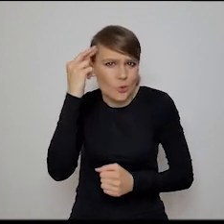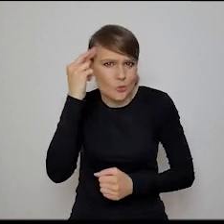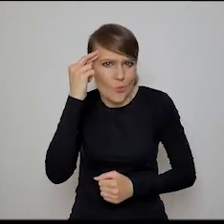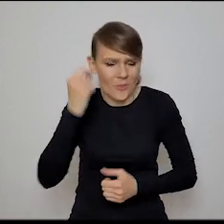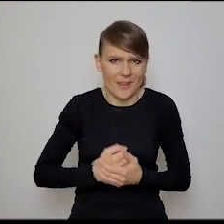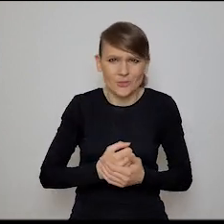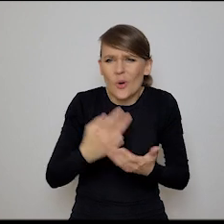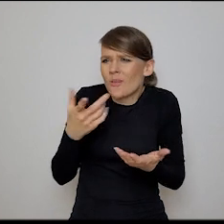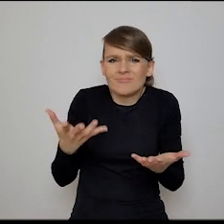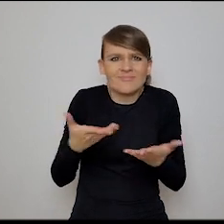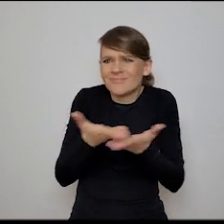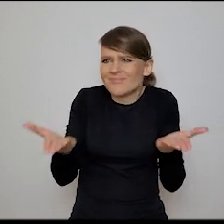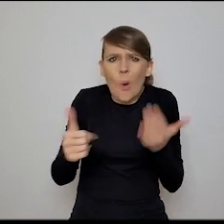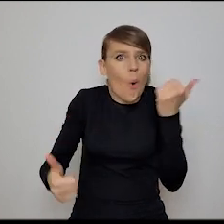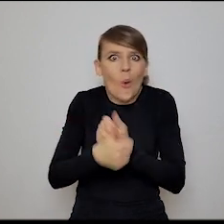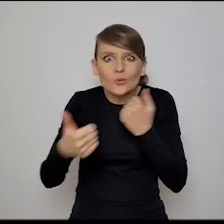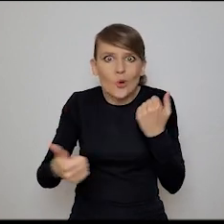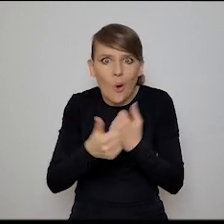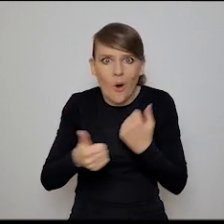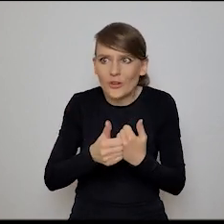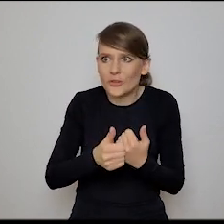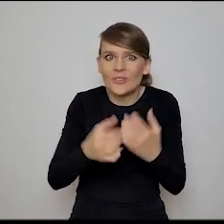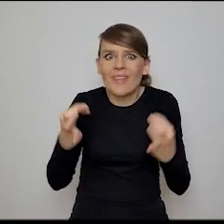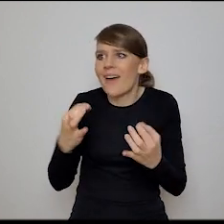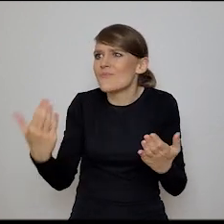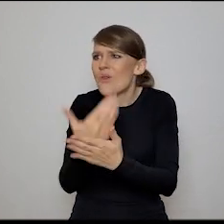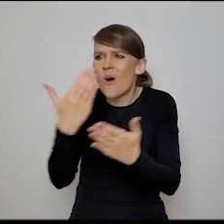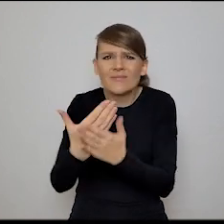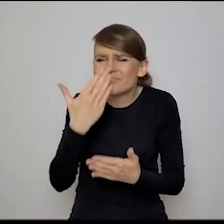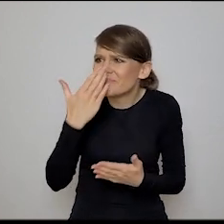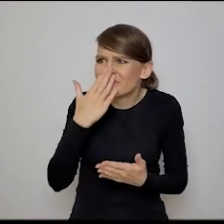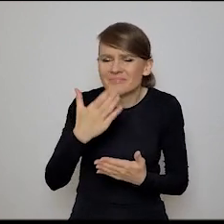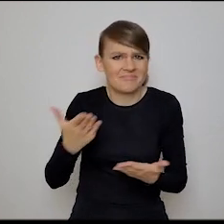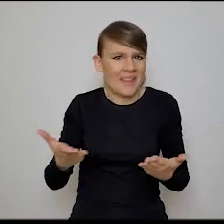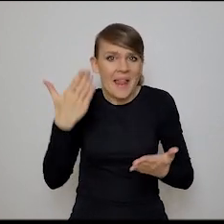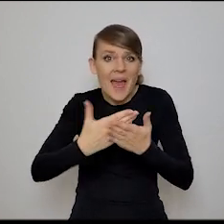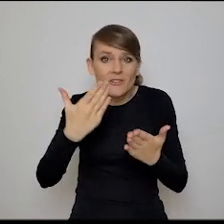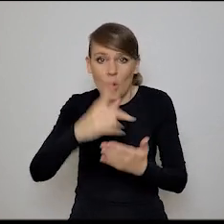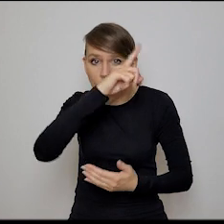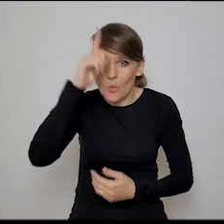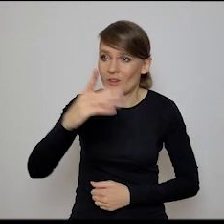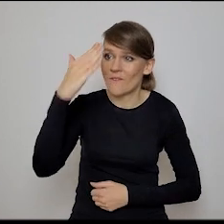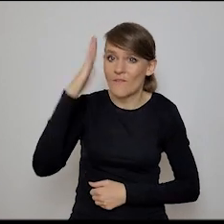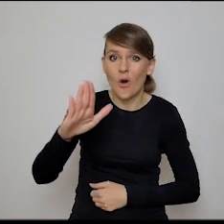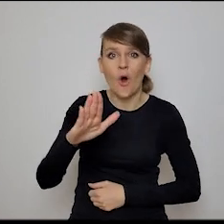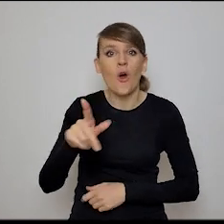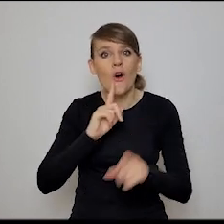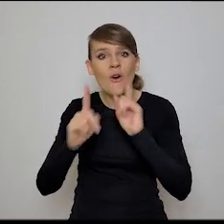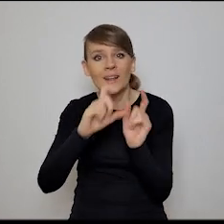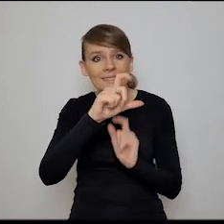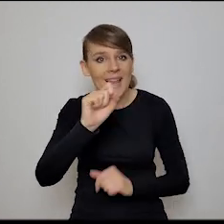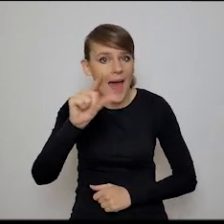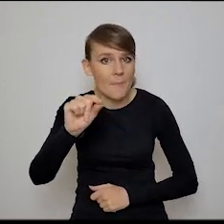zrozumienia, o co w tym wszystkim chodzi, jakie są te wschodzące trendy, dlaczego ludzie wolą rozmawiać na clubhouse,